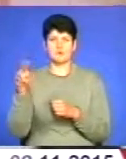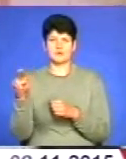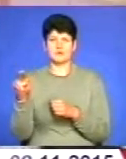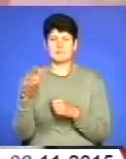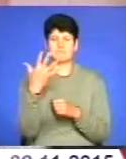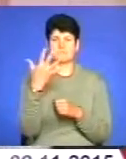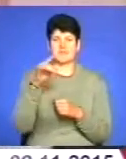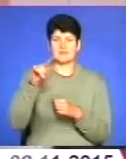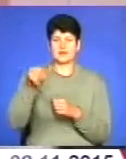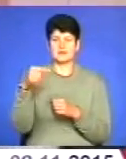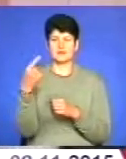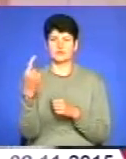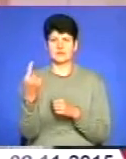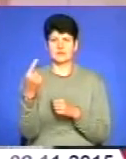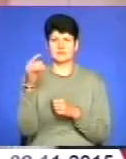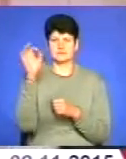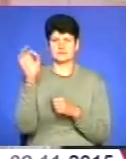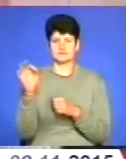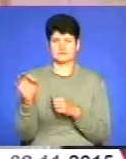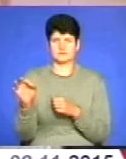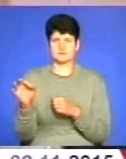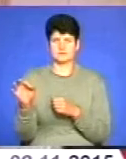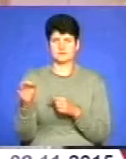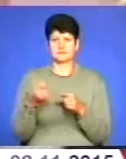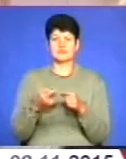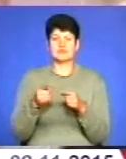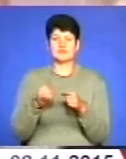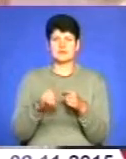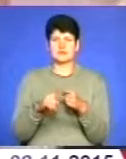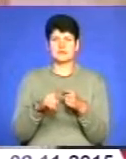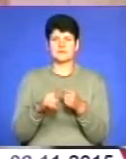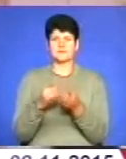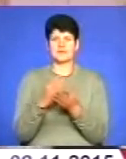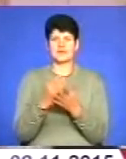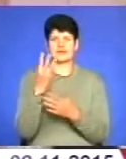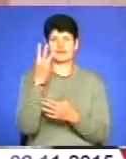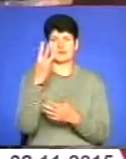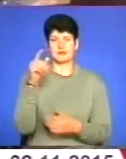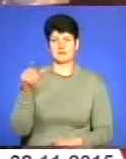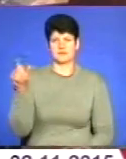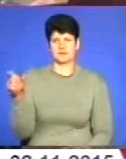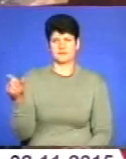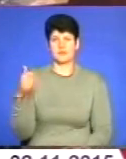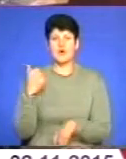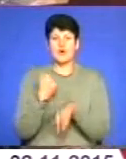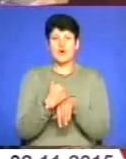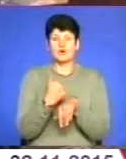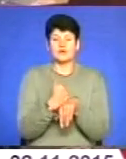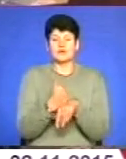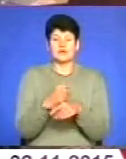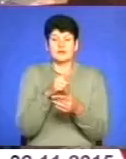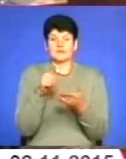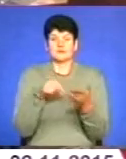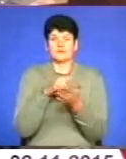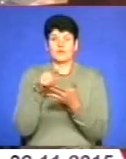,1, що становить 3 мандати. Головна інтрига останніх